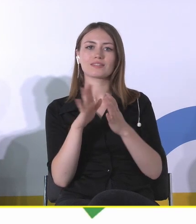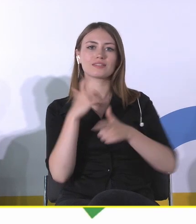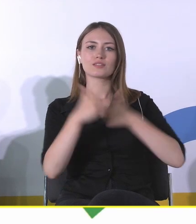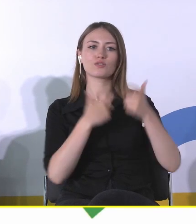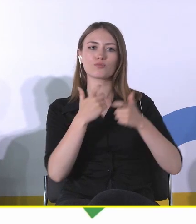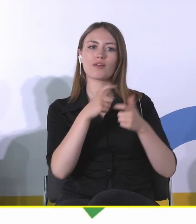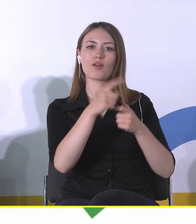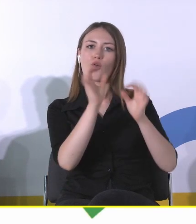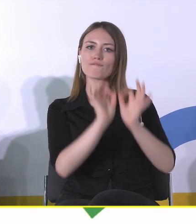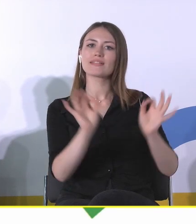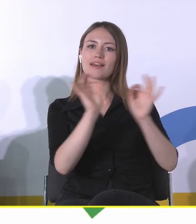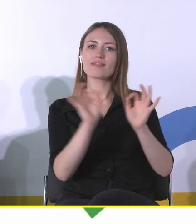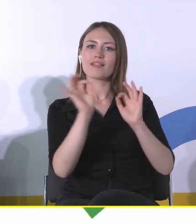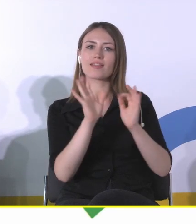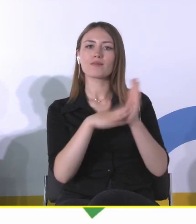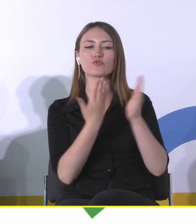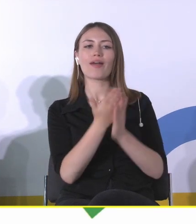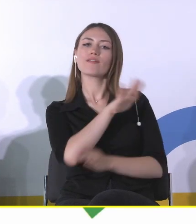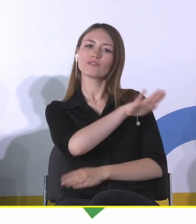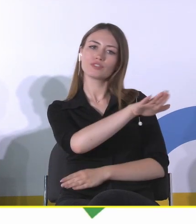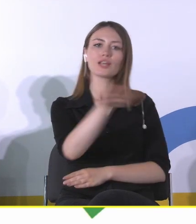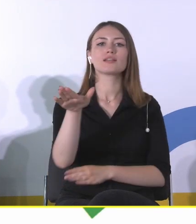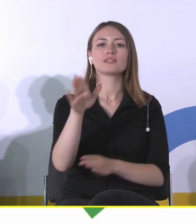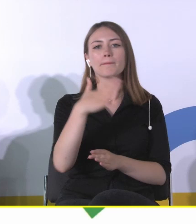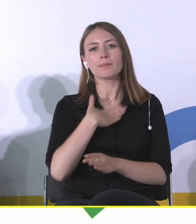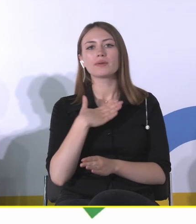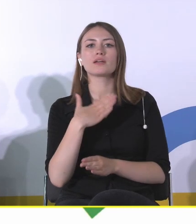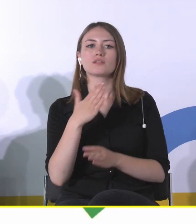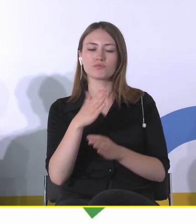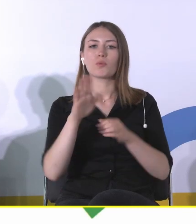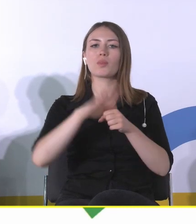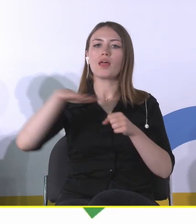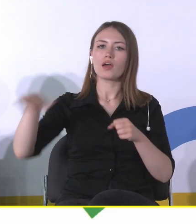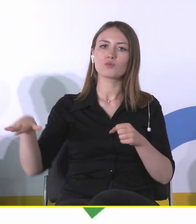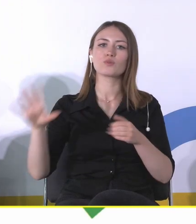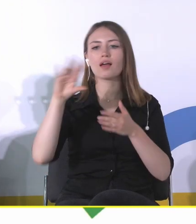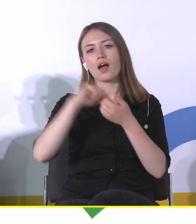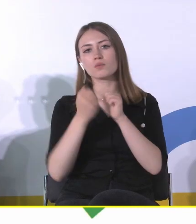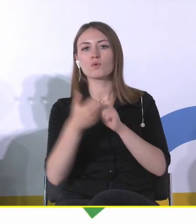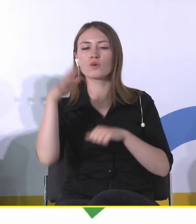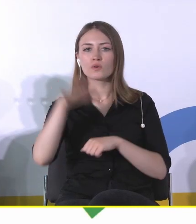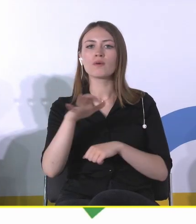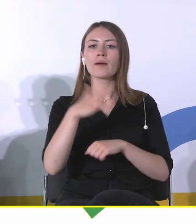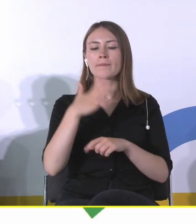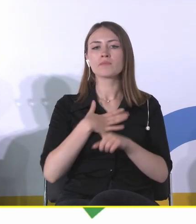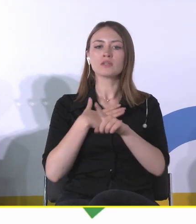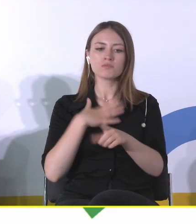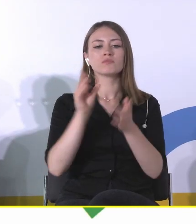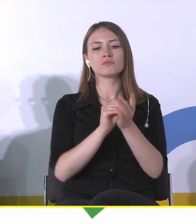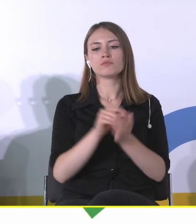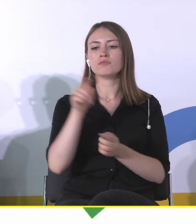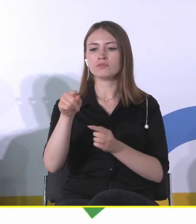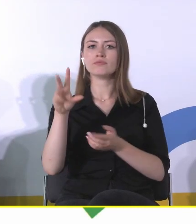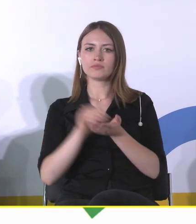oficjalnej, tak, że na przykład wszyscy mamy jako naród albo jako jakaś grupa w mieście mamy takie i takie doświadczenia. Raczej bym